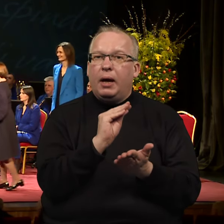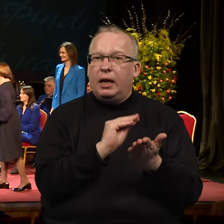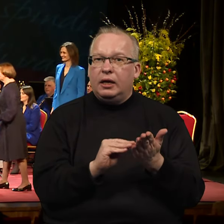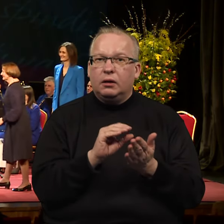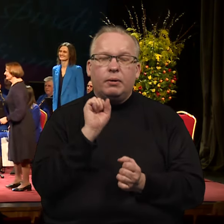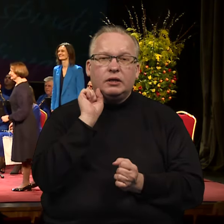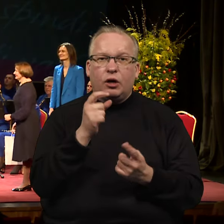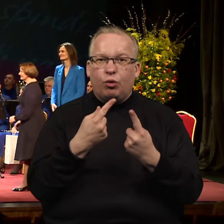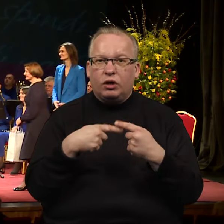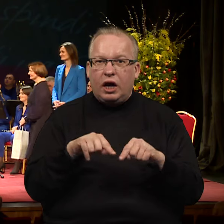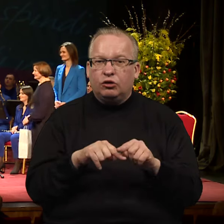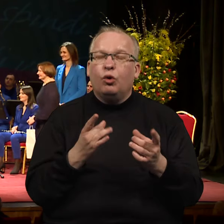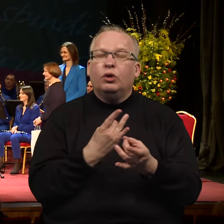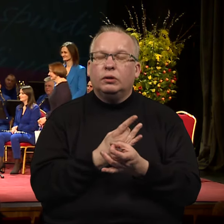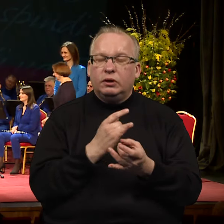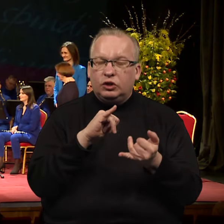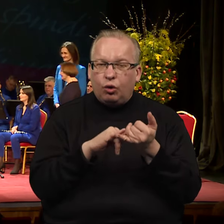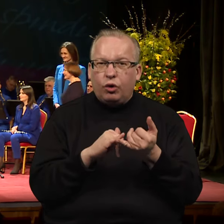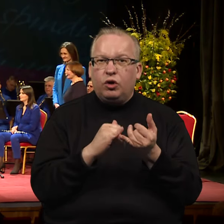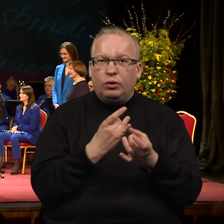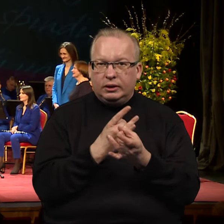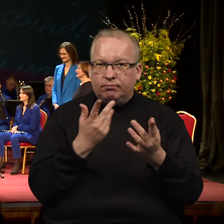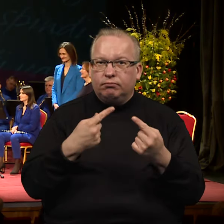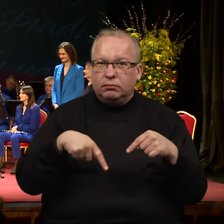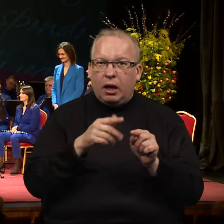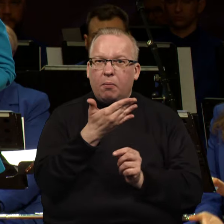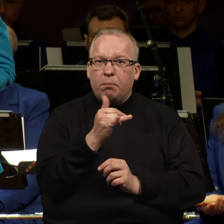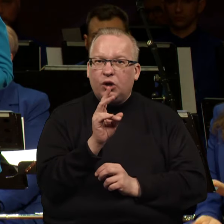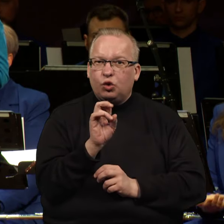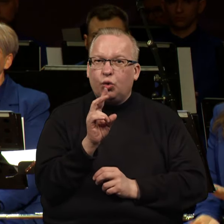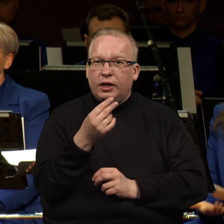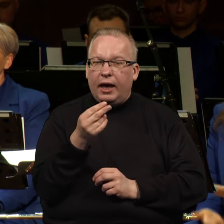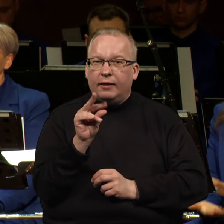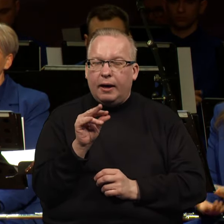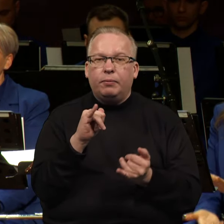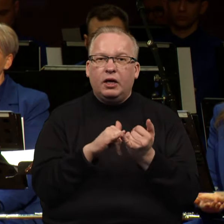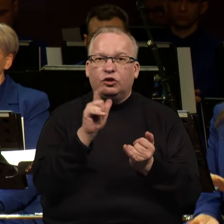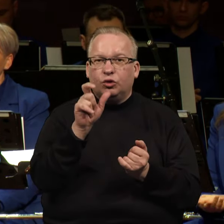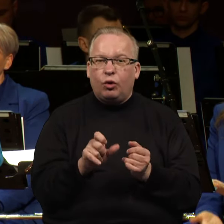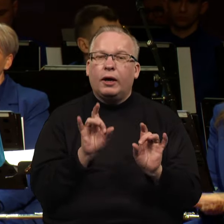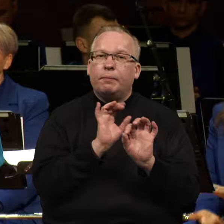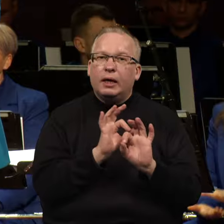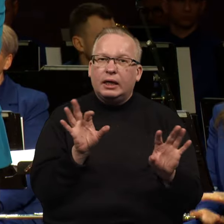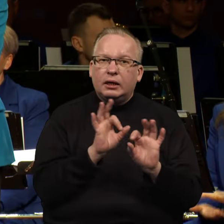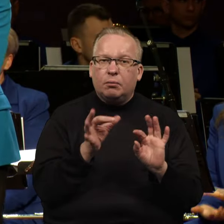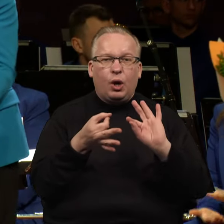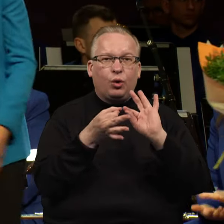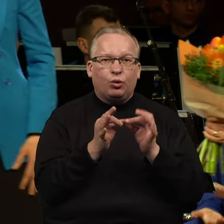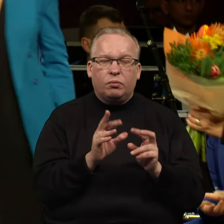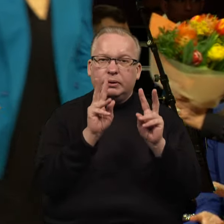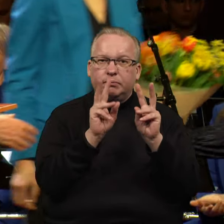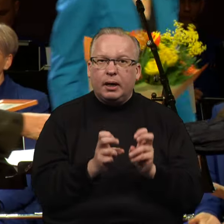Zarasų krašto kultūros istorijos tyrinėtoje Giedri Mičiūnenė, istorikas Gidas, kruopščiai tyrinėjantis